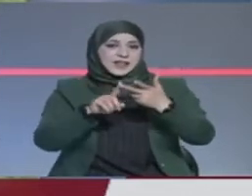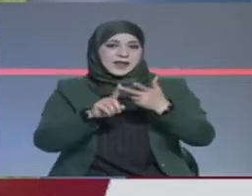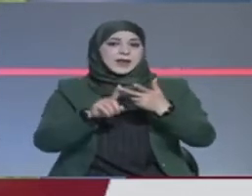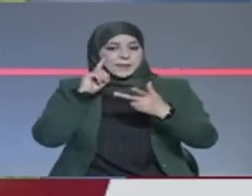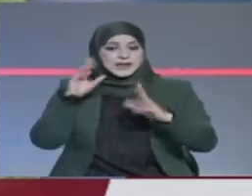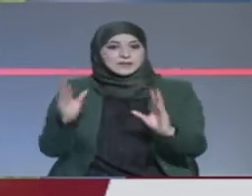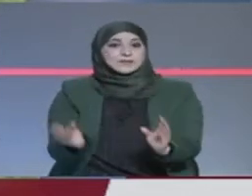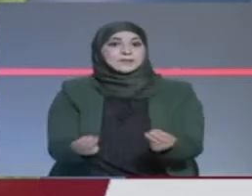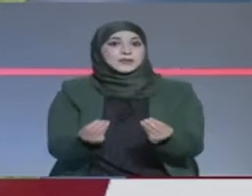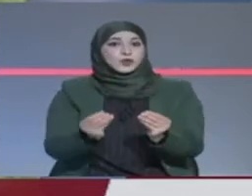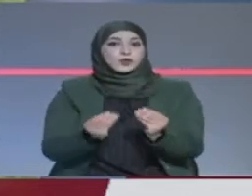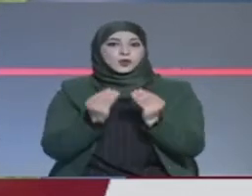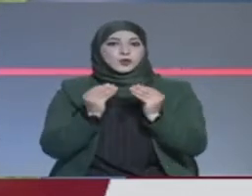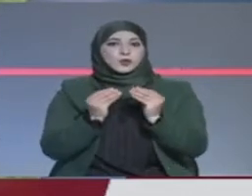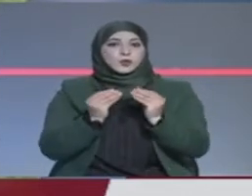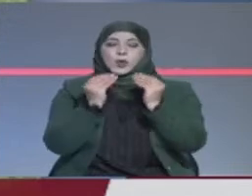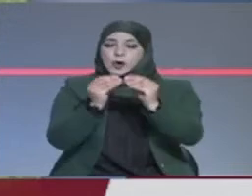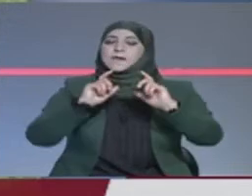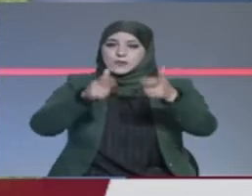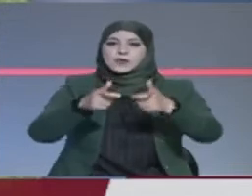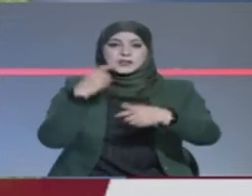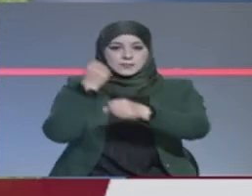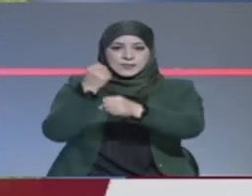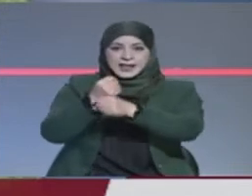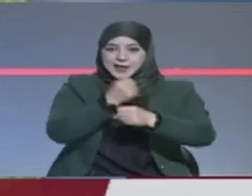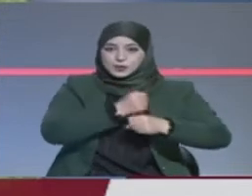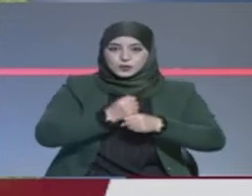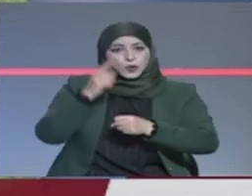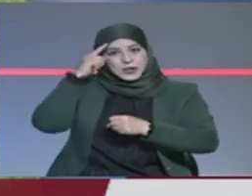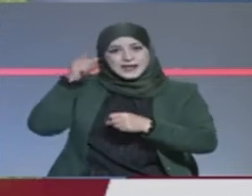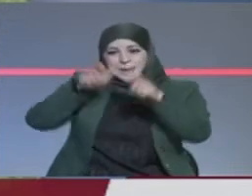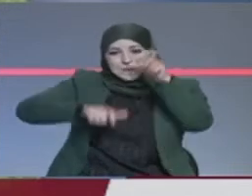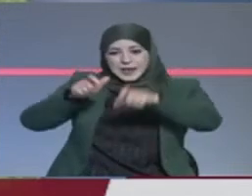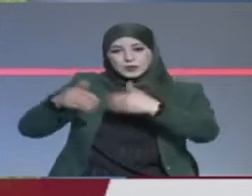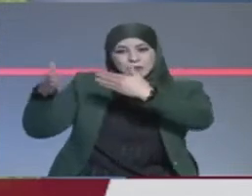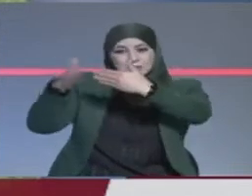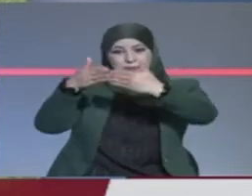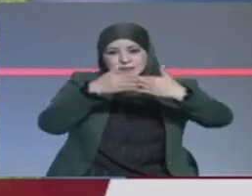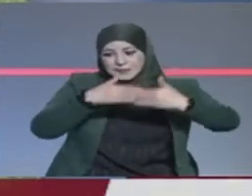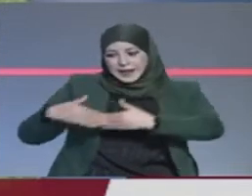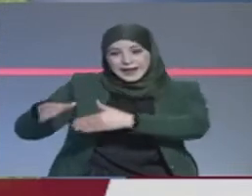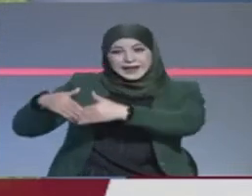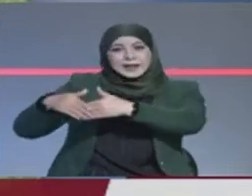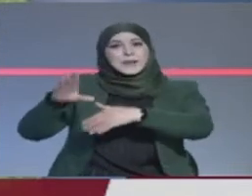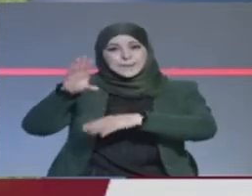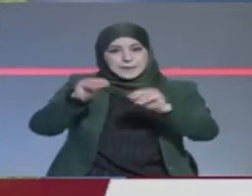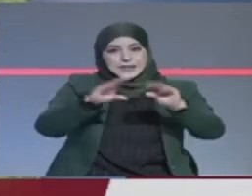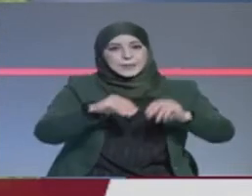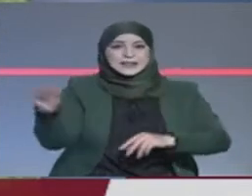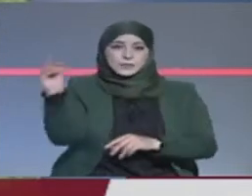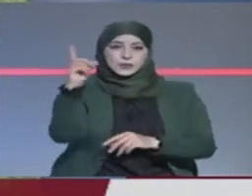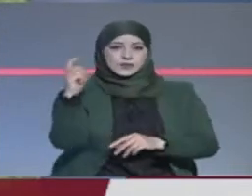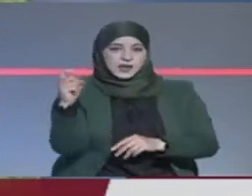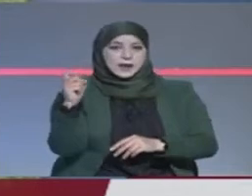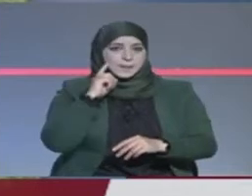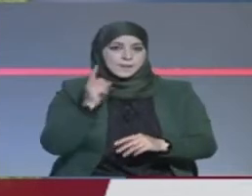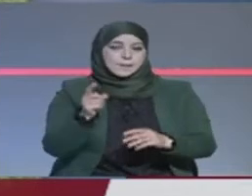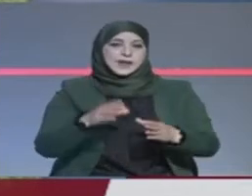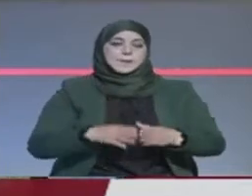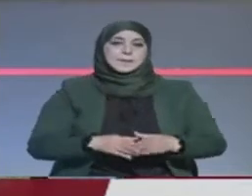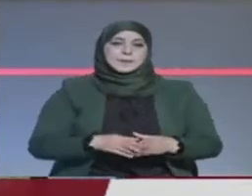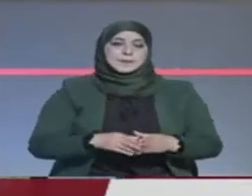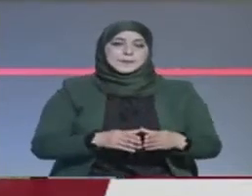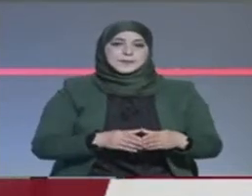شغل للمتساكني بجانب هذه